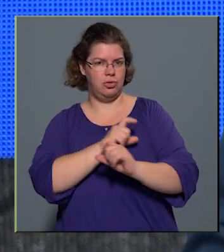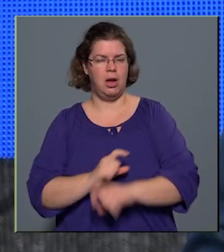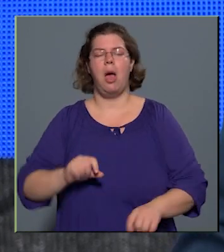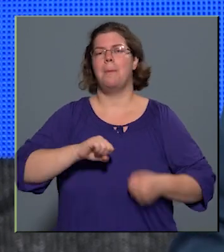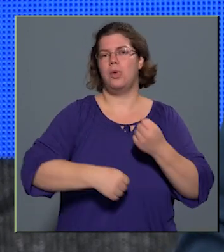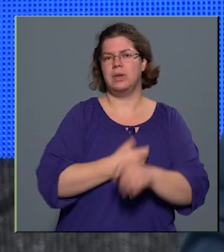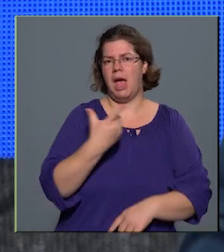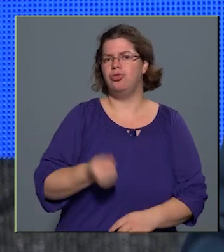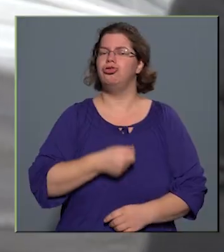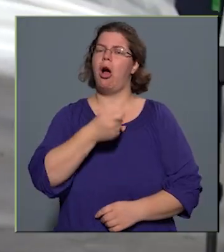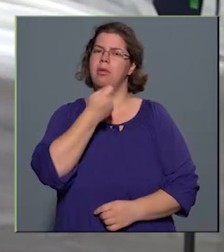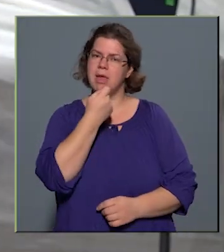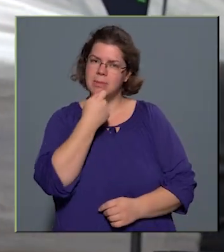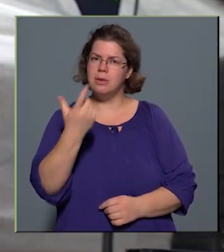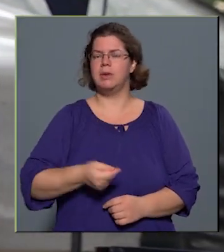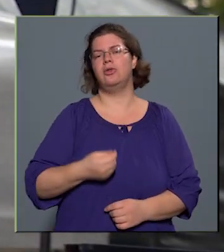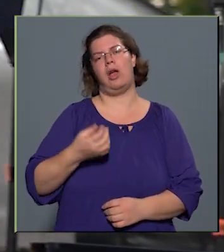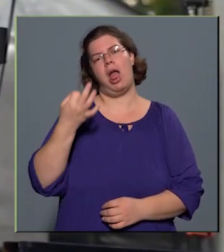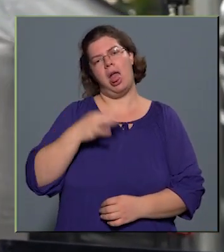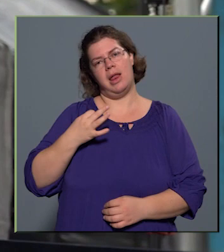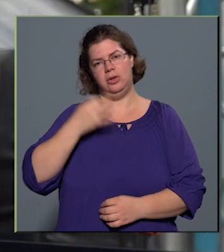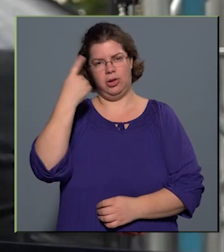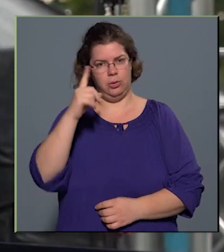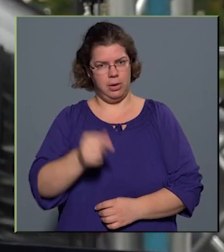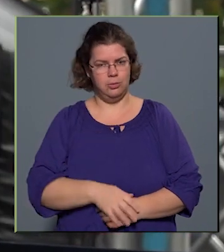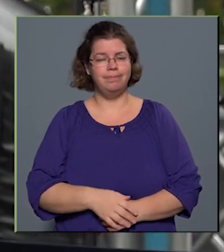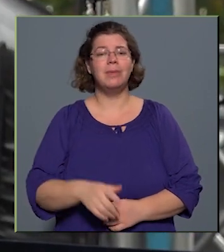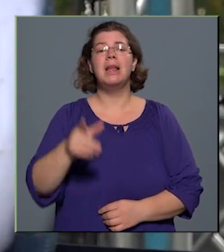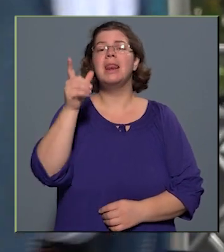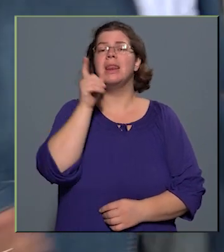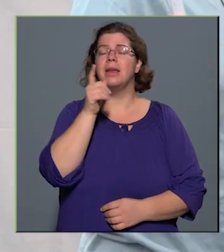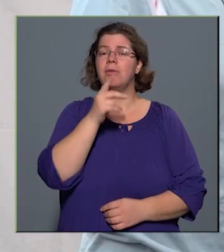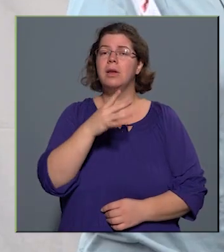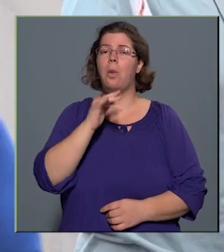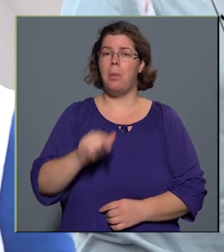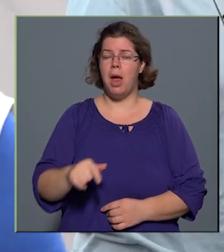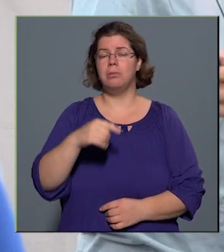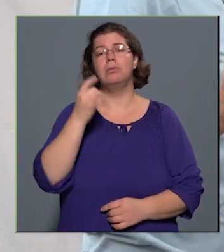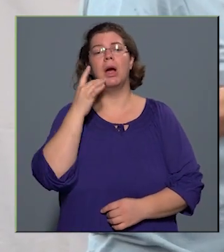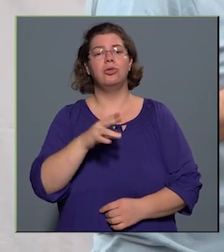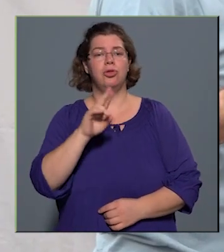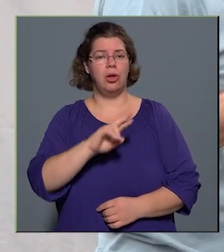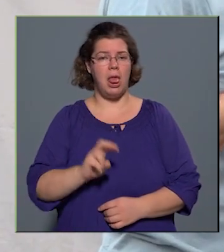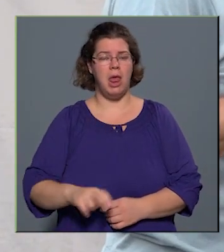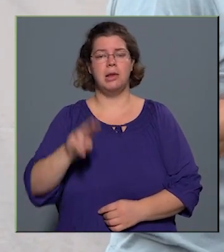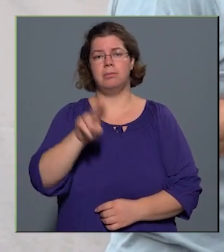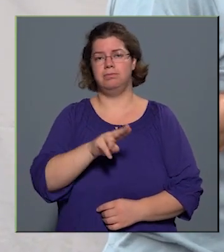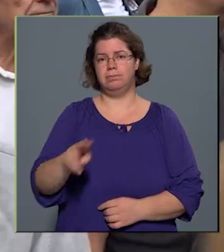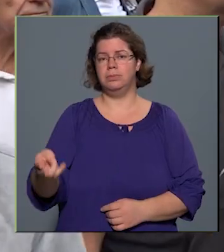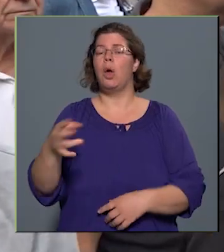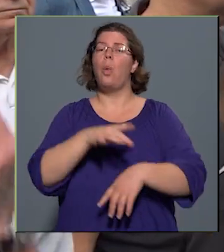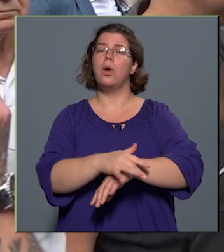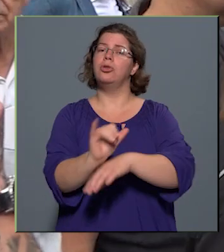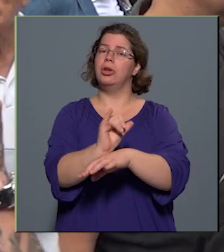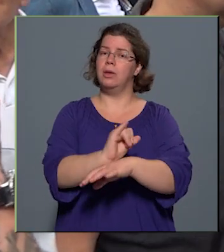táplálkozással, egészségtudatossággal. Dr. Révai Róbert, a Budapesti Bajcsi Zsilinszki Kórház és Rendelőintézet orvosigazgatója